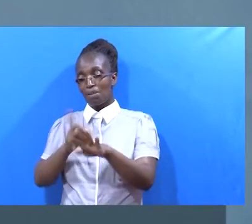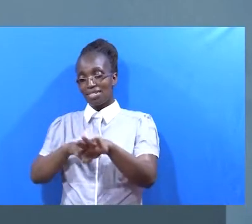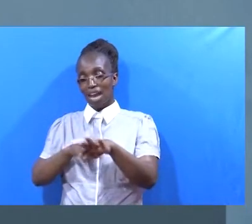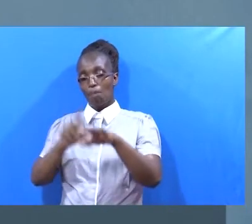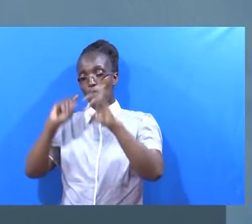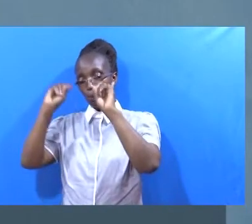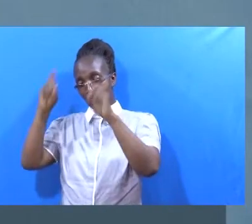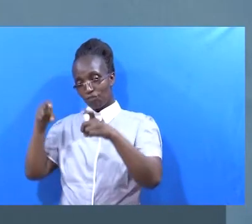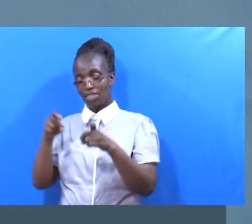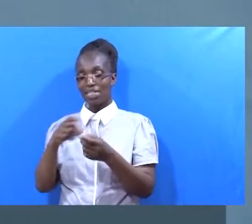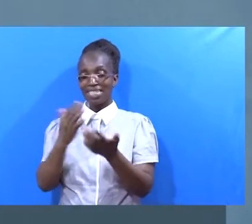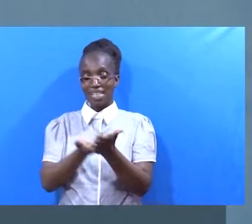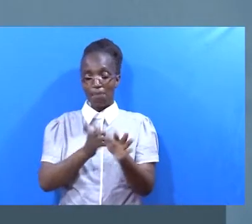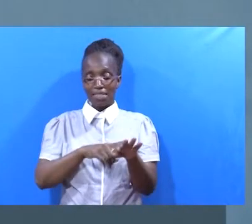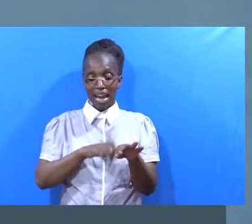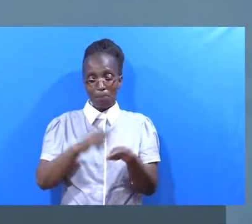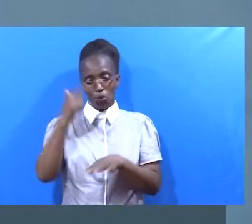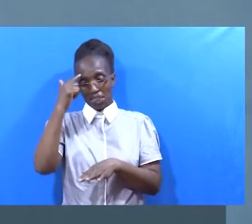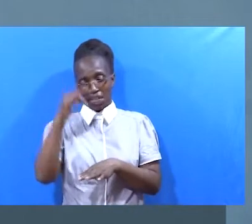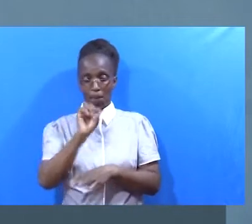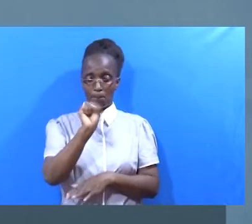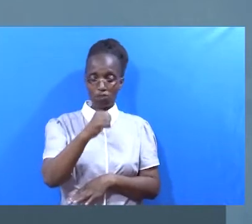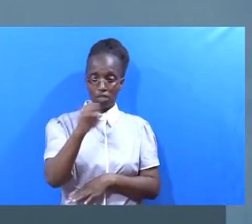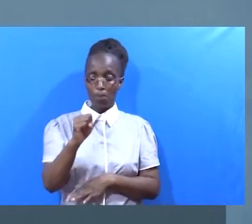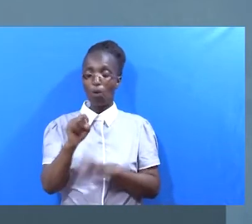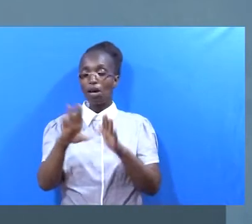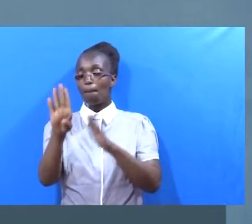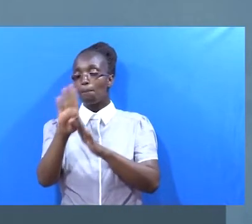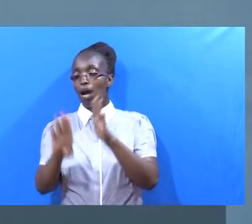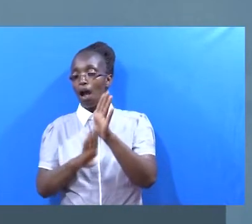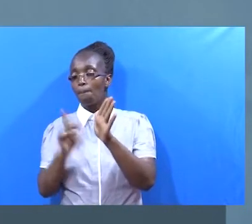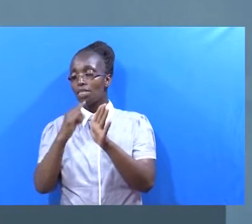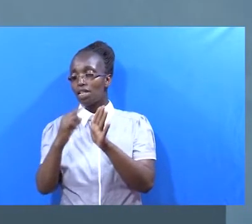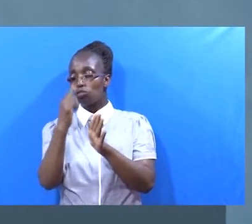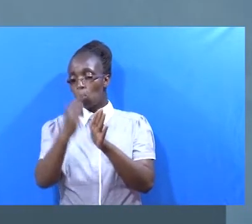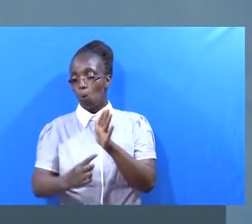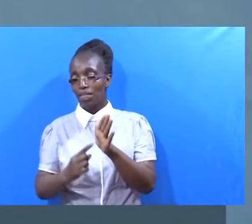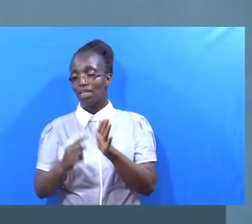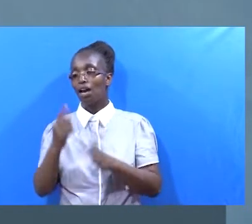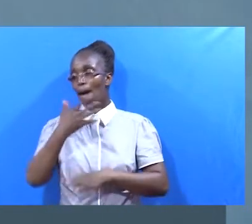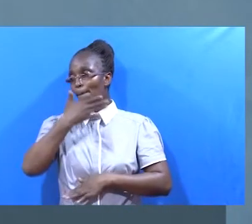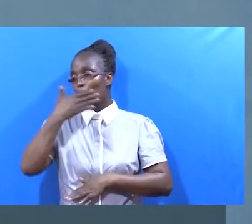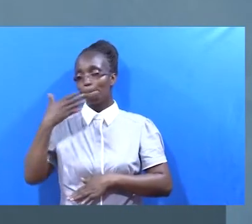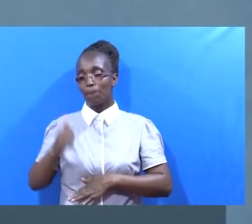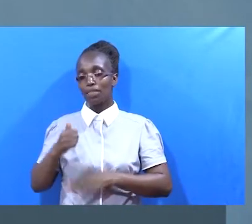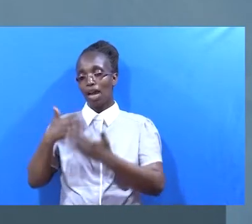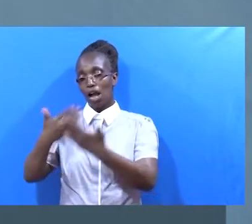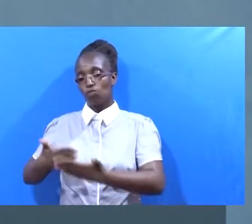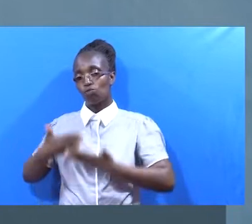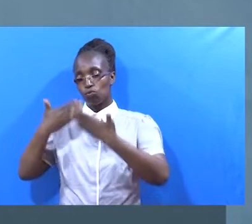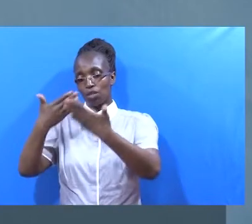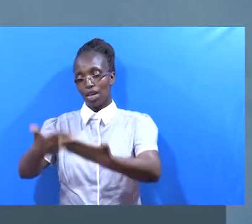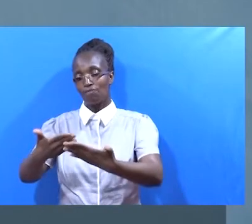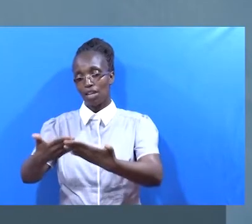wengi Uwa tunakata Kwa wengi Tunaona atuwezi Lakini bibirina tuambia Kwa mba Nyeri Kupeana